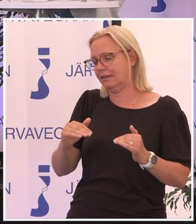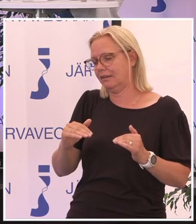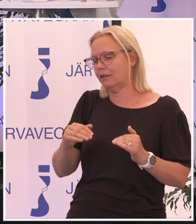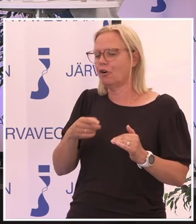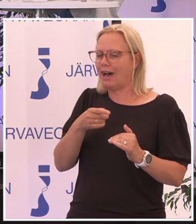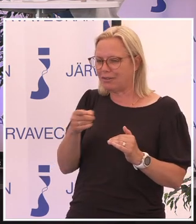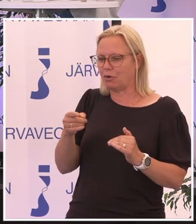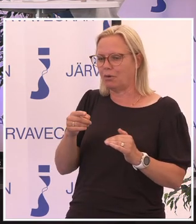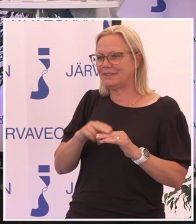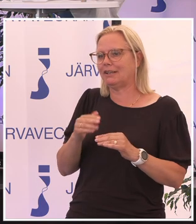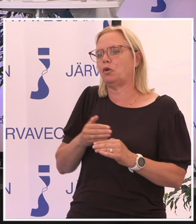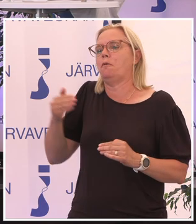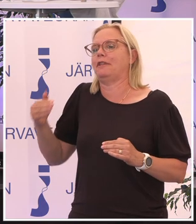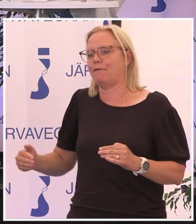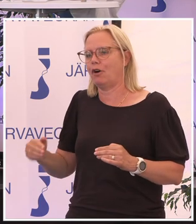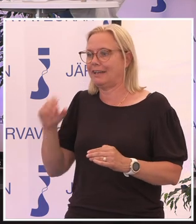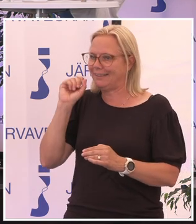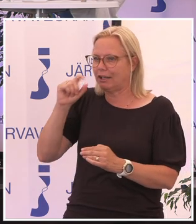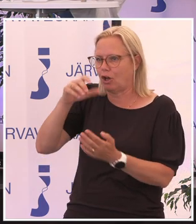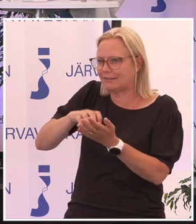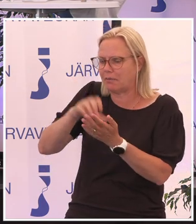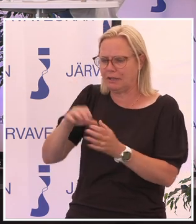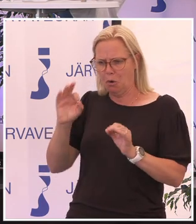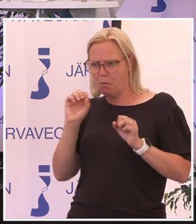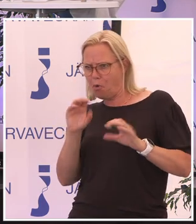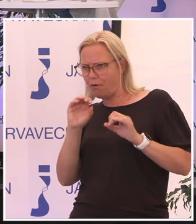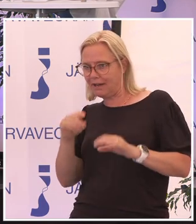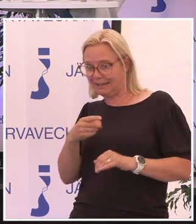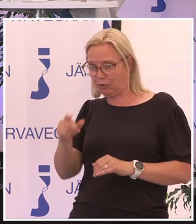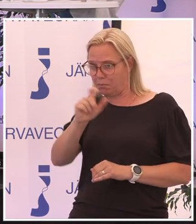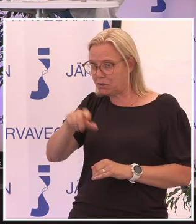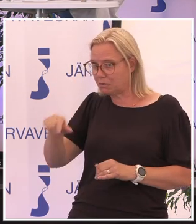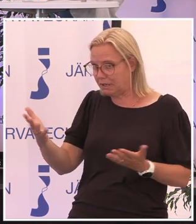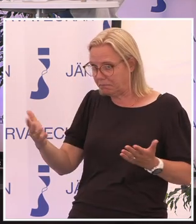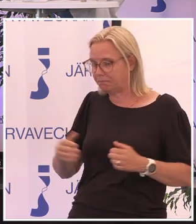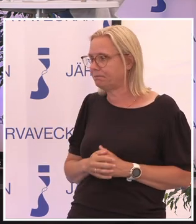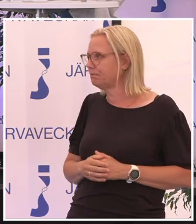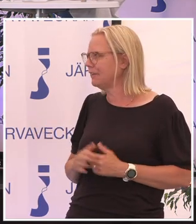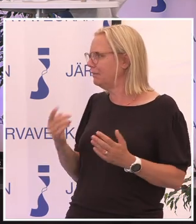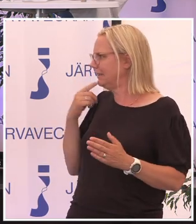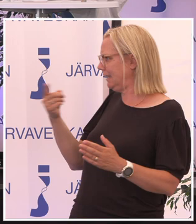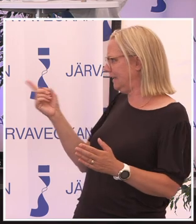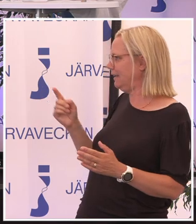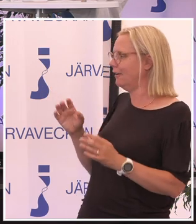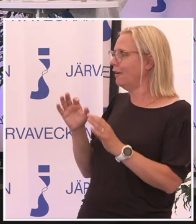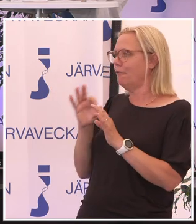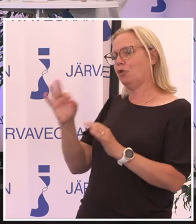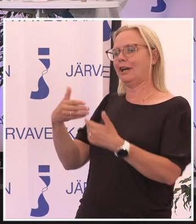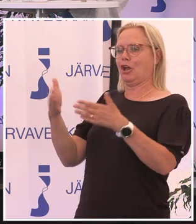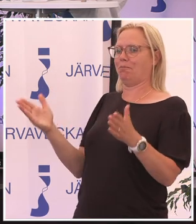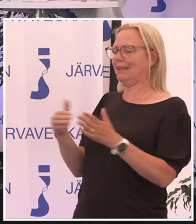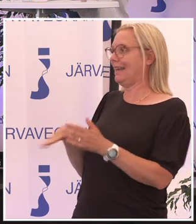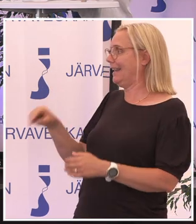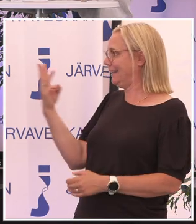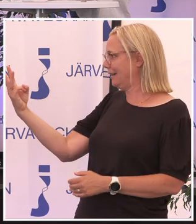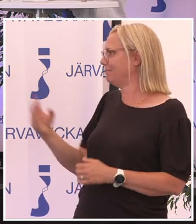utanför det här digitala samhället? Så hur påverkar det personer? Vad säger ni? Frågan är öppen till er